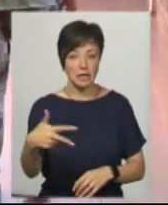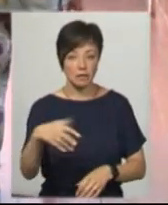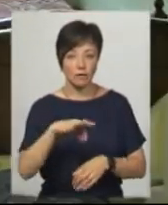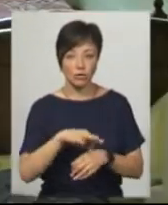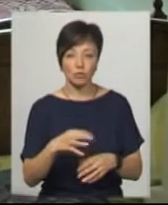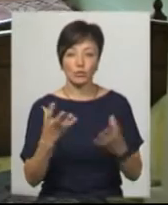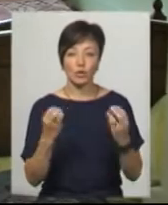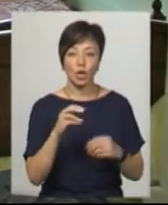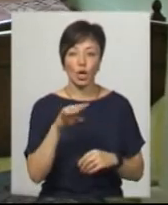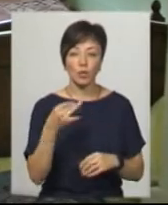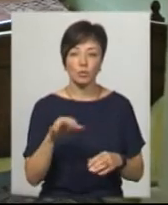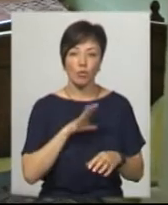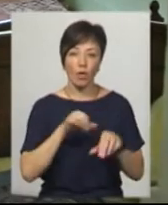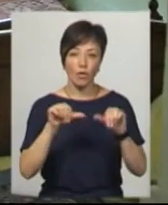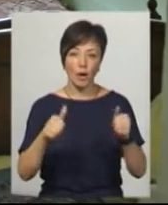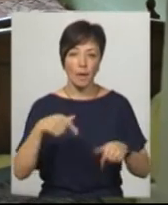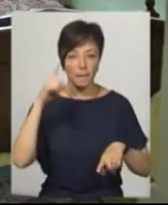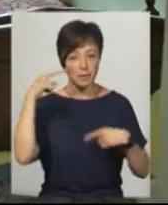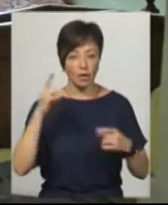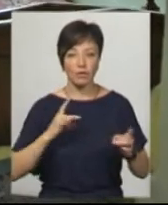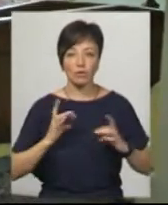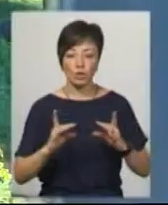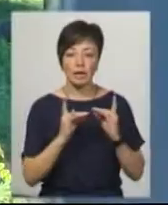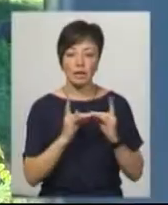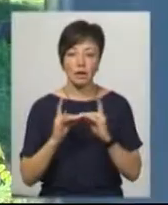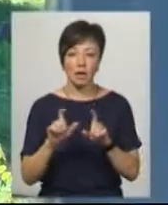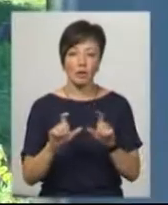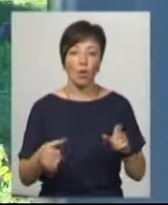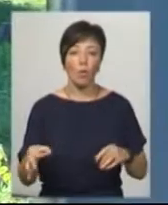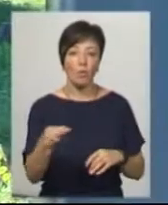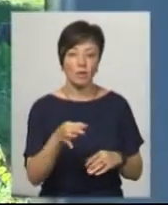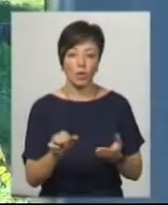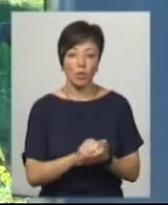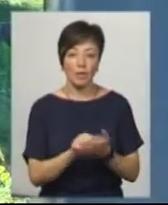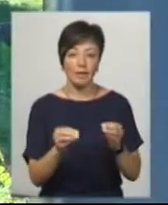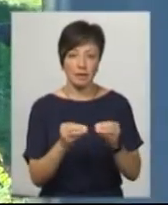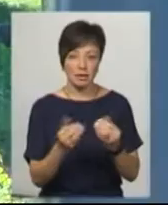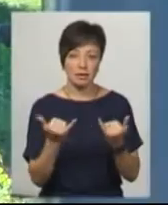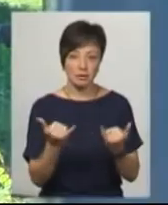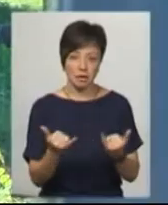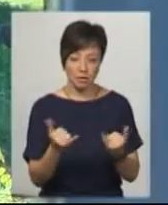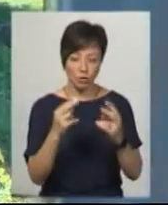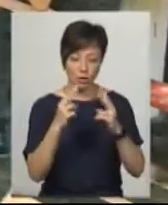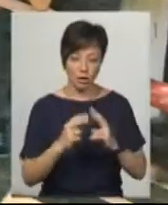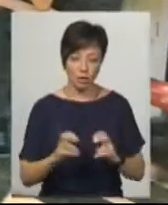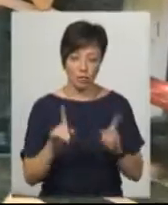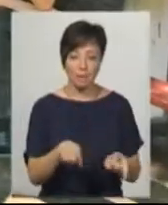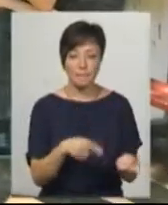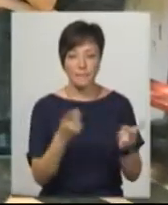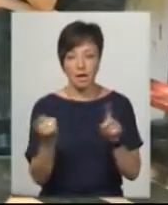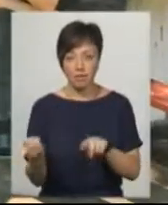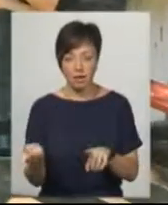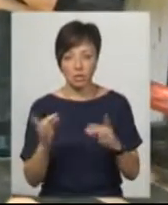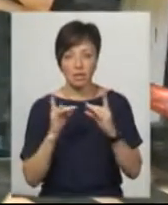ще у лютому були оформлені у психоневрологічні інтернати області. Документи 10 наразі в роботі. Вони будуть переведені до